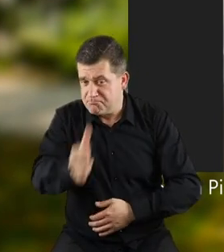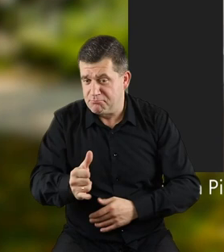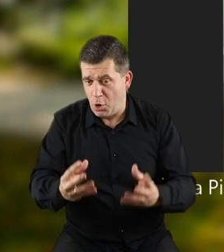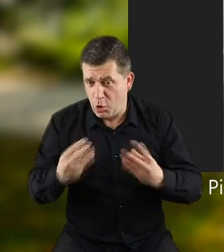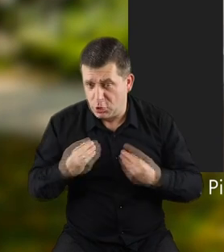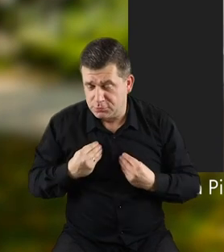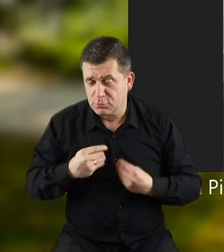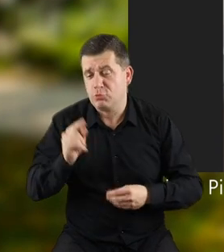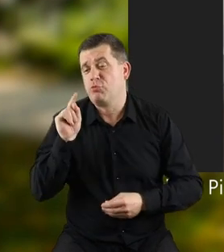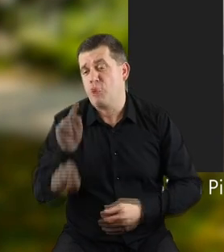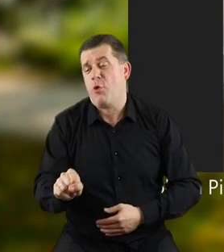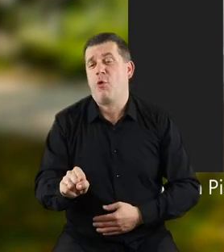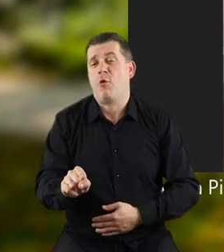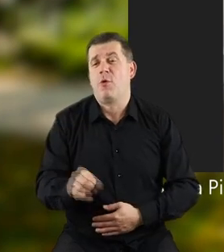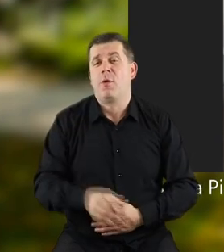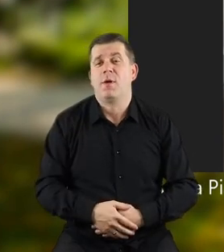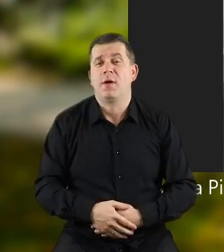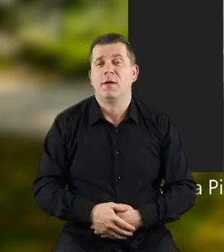to słuchajcie,